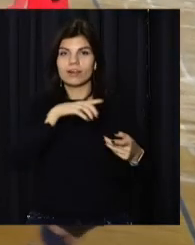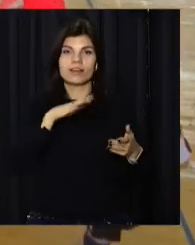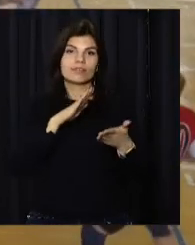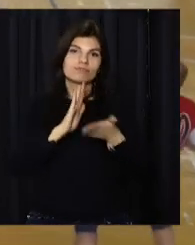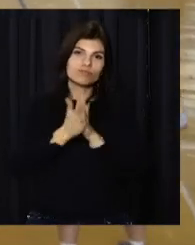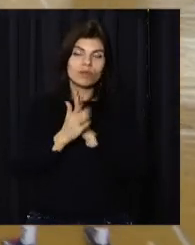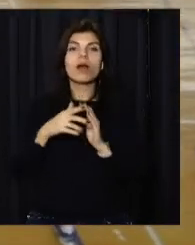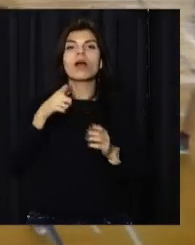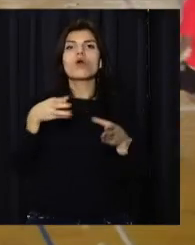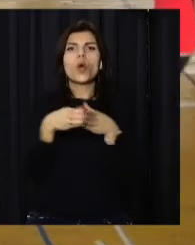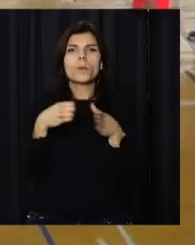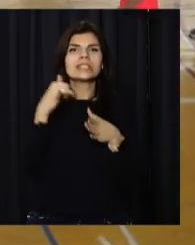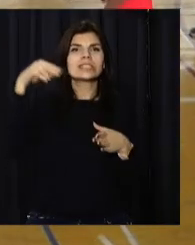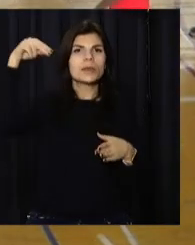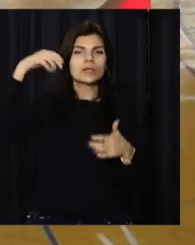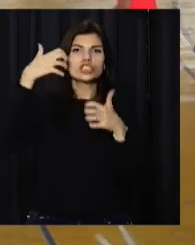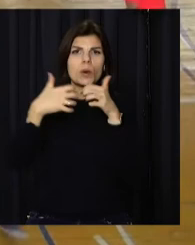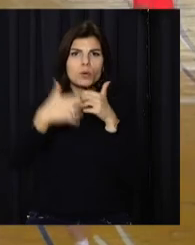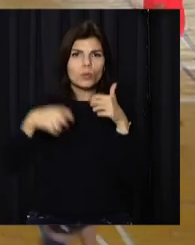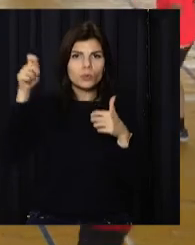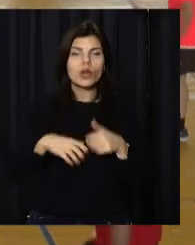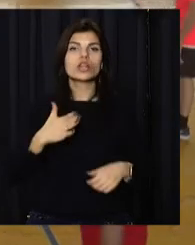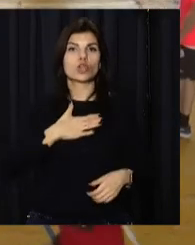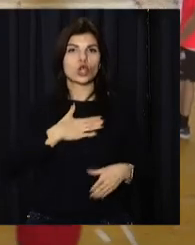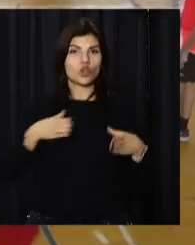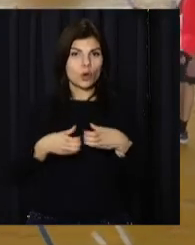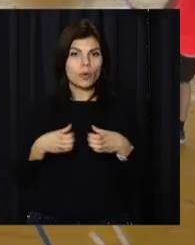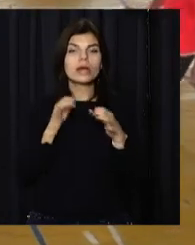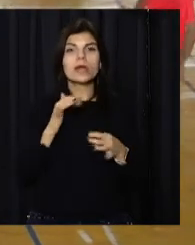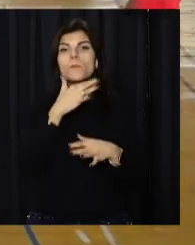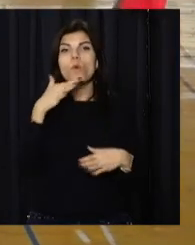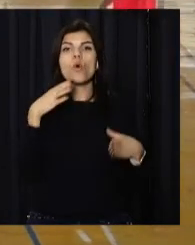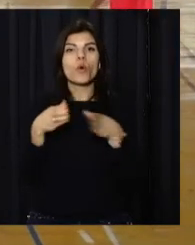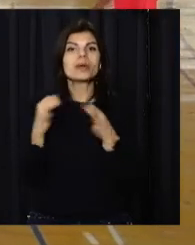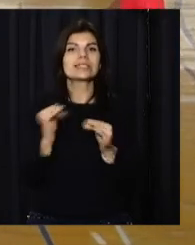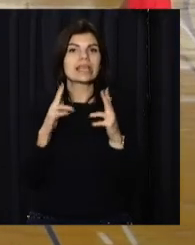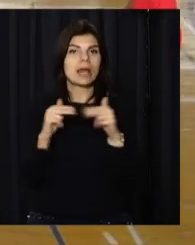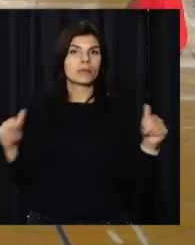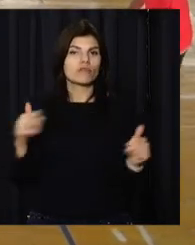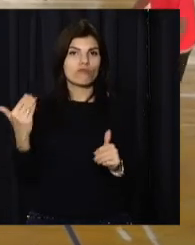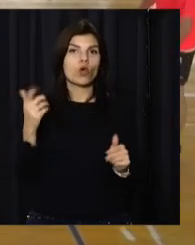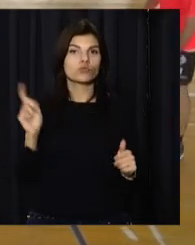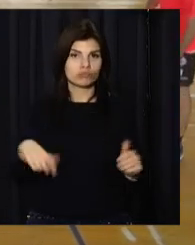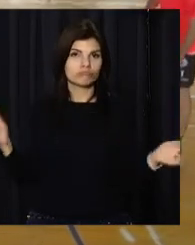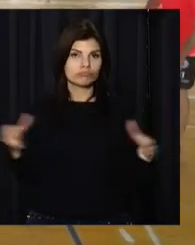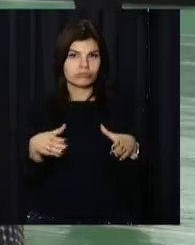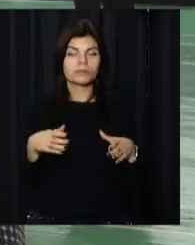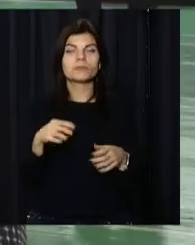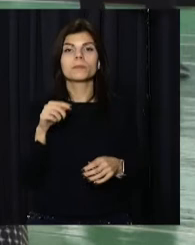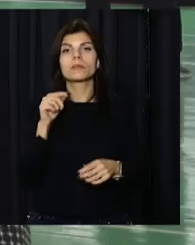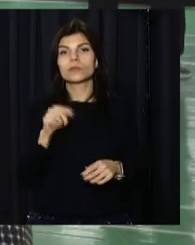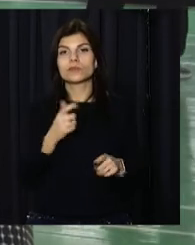з Запоріжжя, з Херсуну, наша команда і багато команд з Дніпра. Це дуже